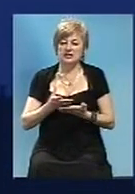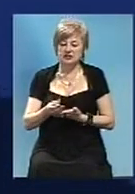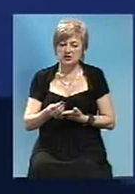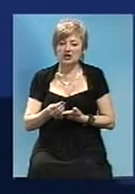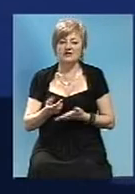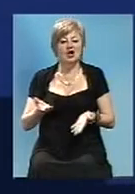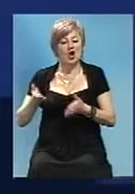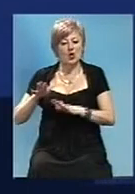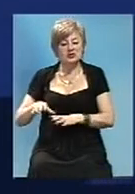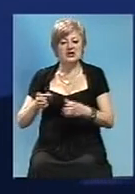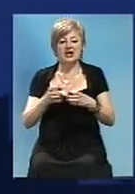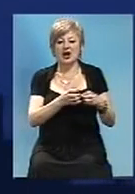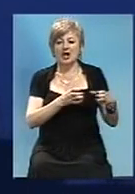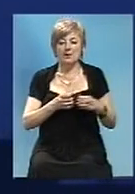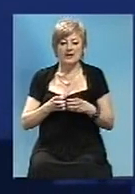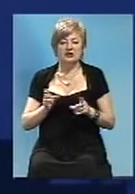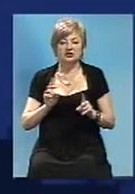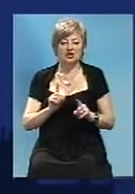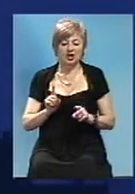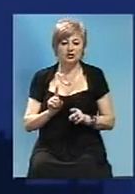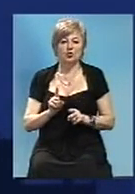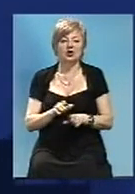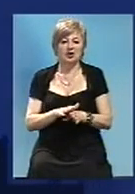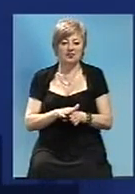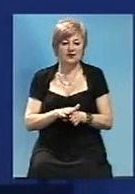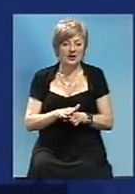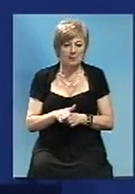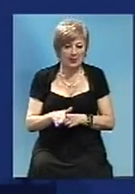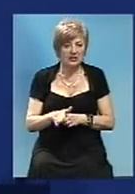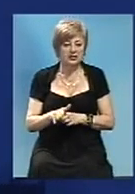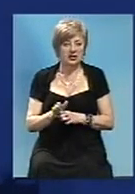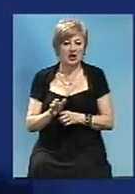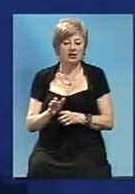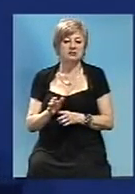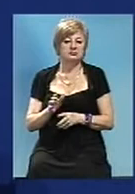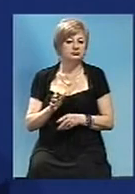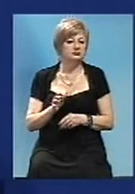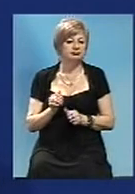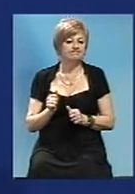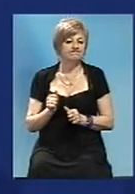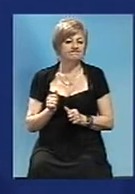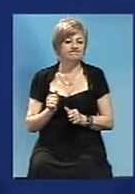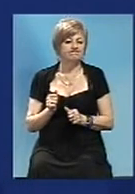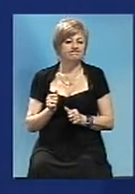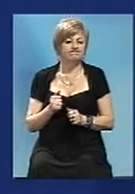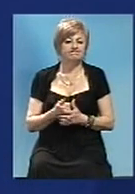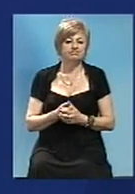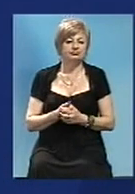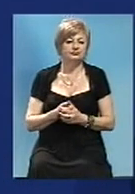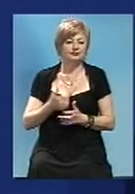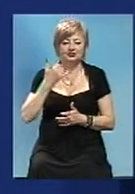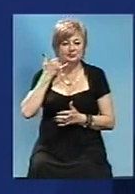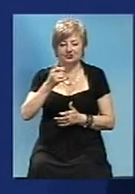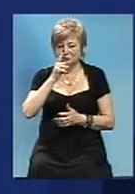Це остальні громады, які образовались у нас в 2016-2017 році, активно роботи над цим обговором. Закуплено